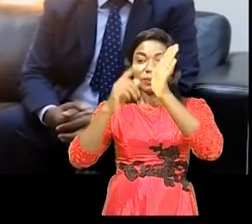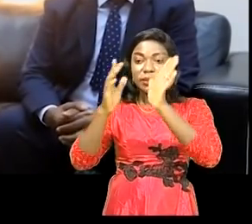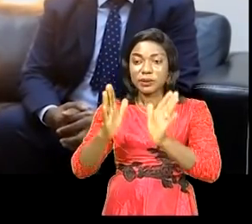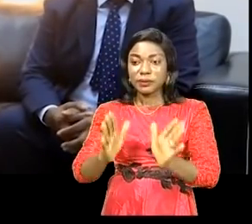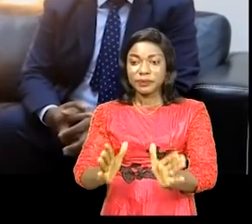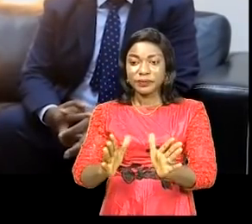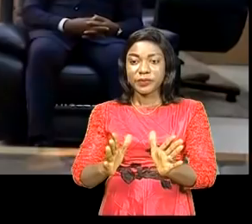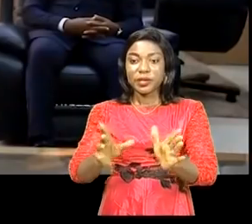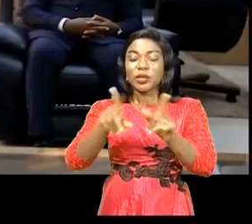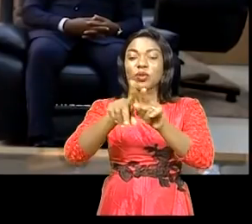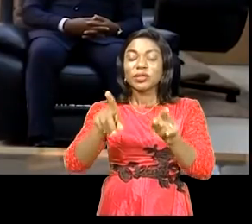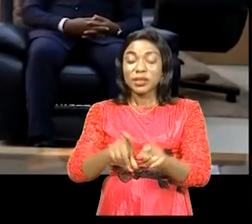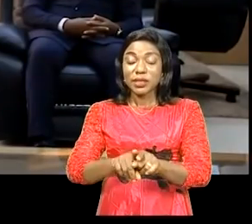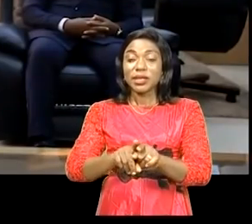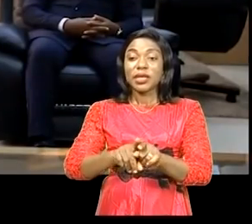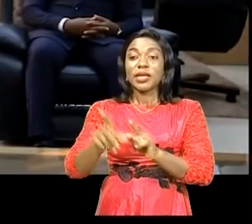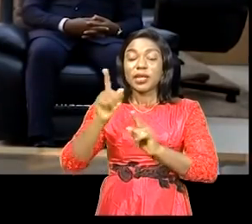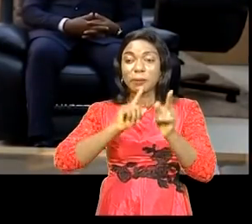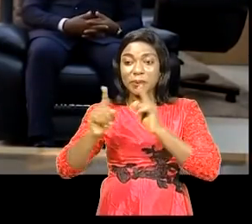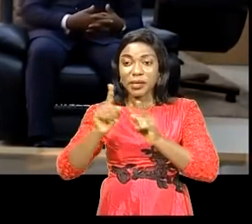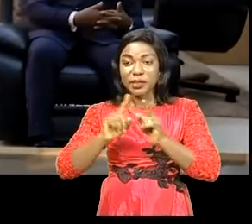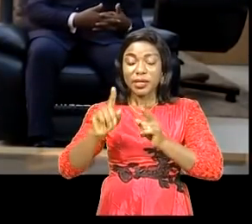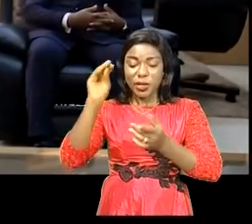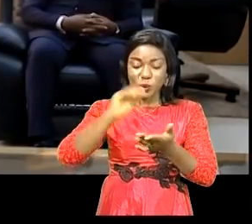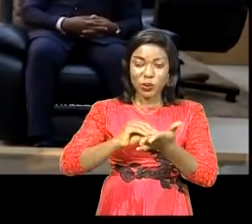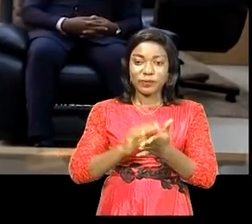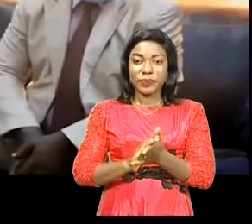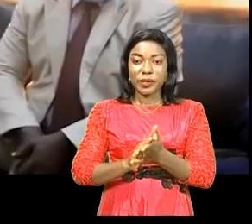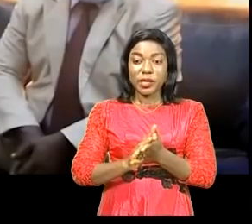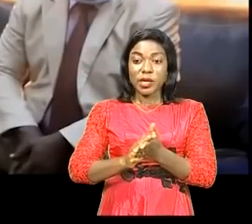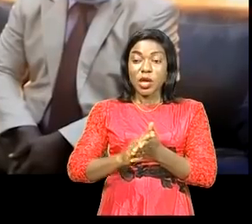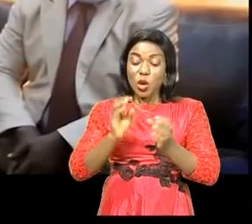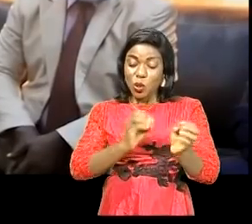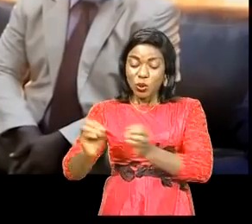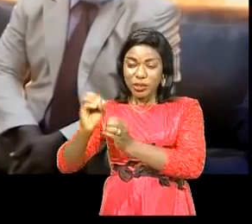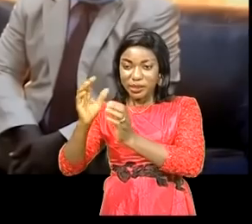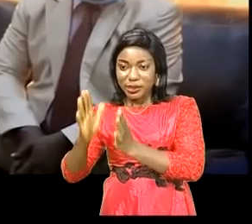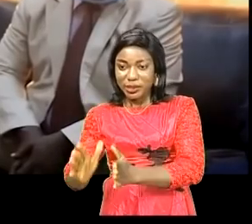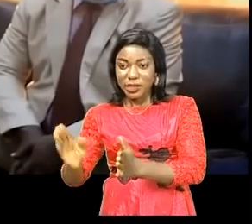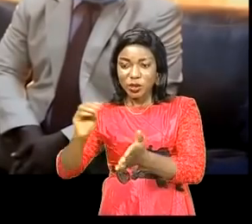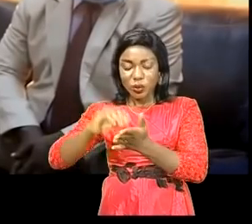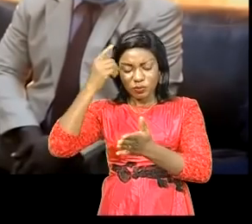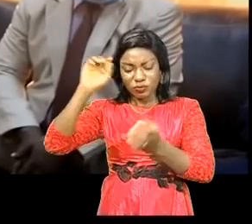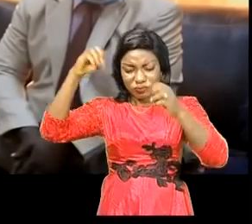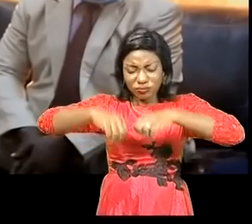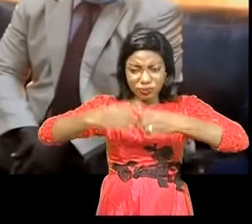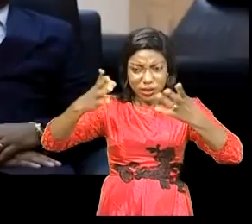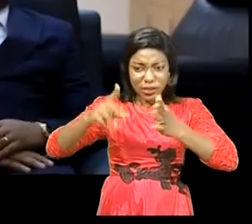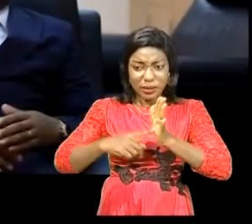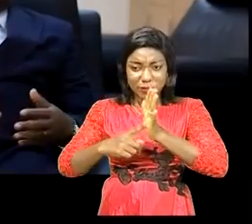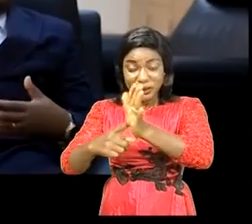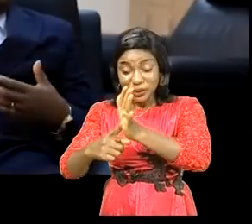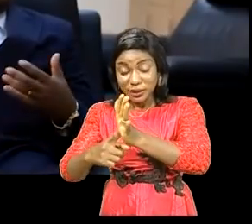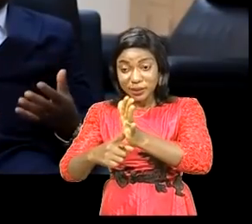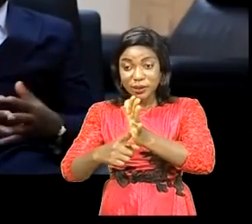CEAC en RDC, et Séminga Ngariamangaye, coordonnateur de gestion des risques et catastrophes, est venu présenter